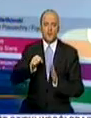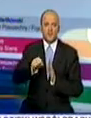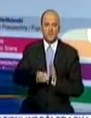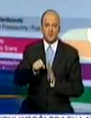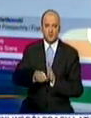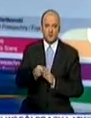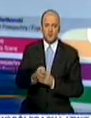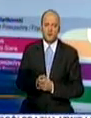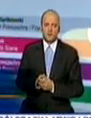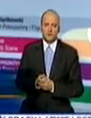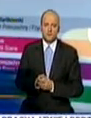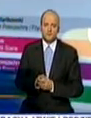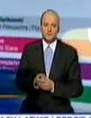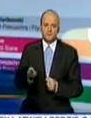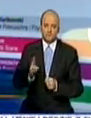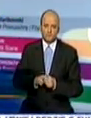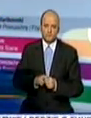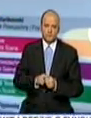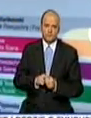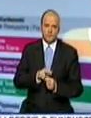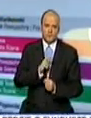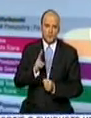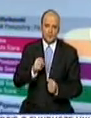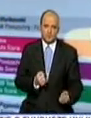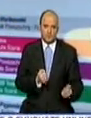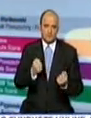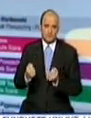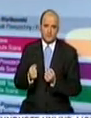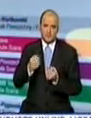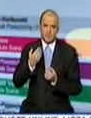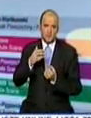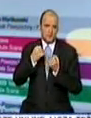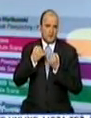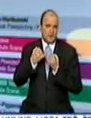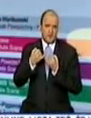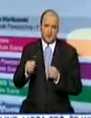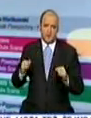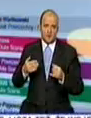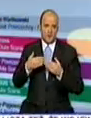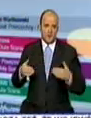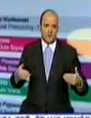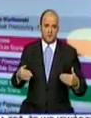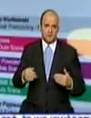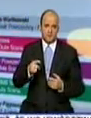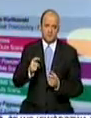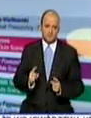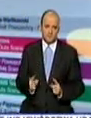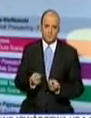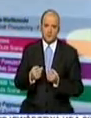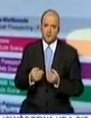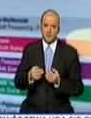wrażenie, noszą bardzo indywidualny teatr w sobie, bardzo autorski, którzy stworzyli niezależne grupy